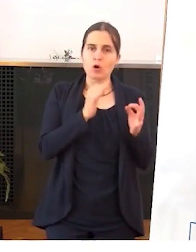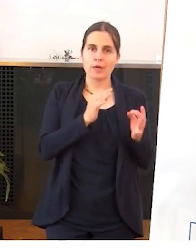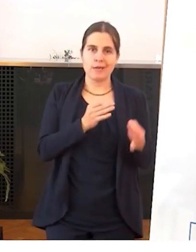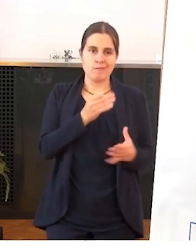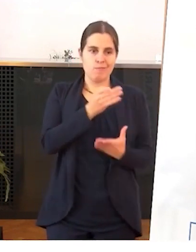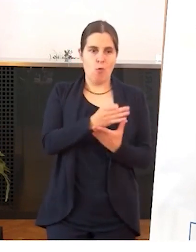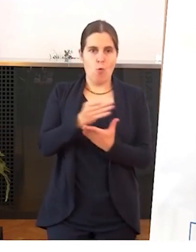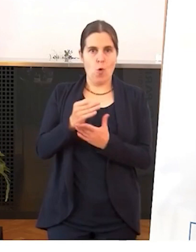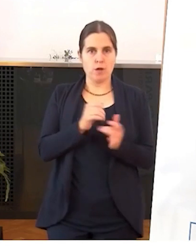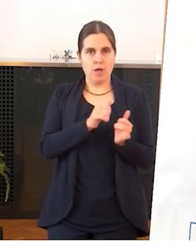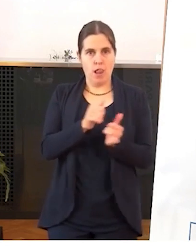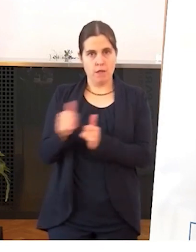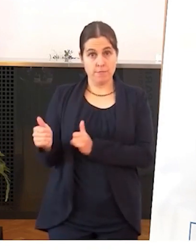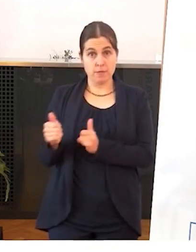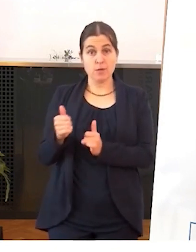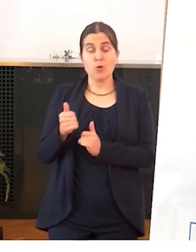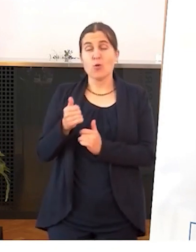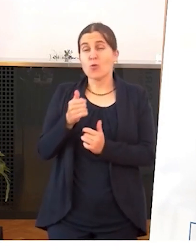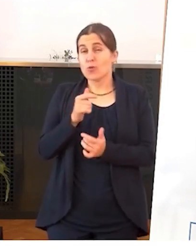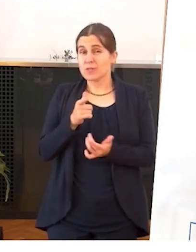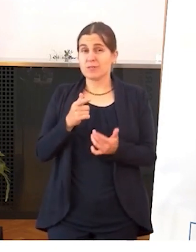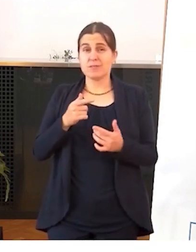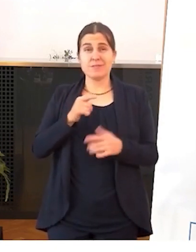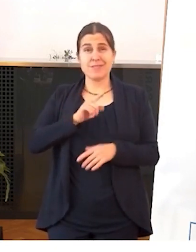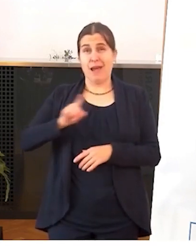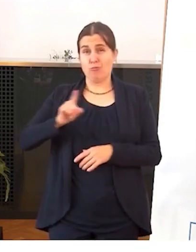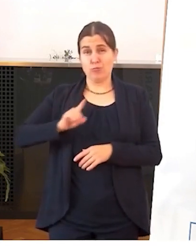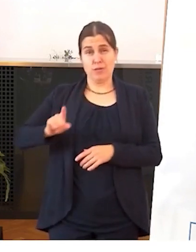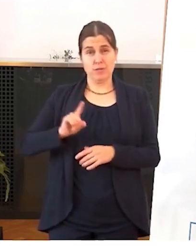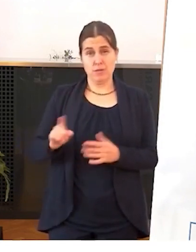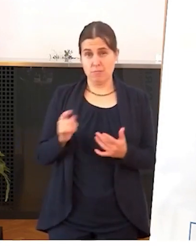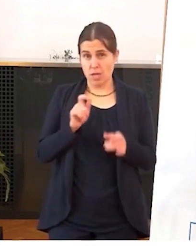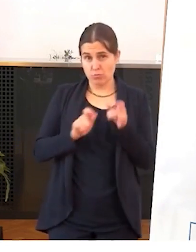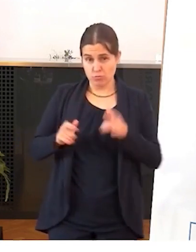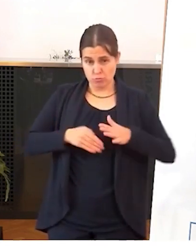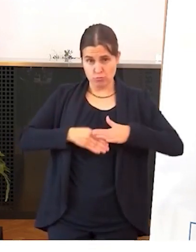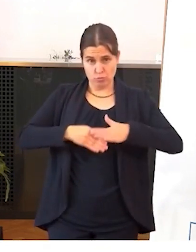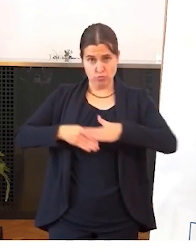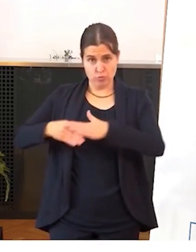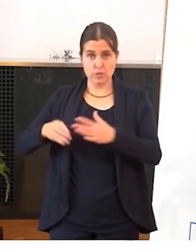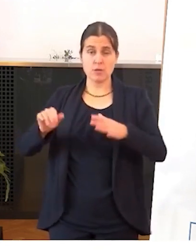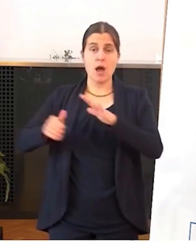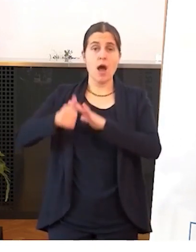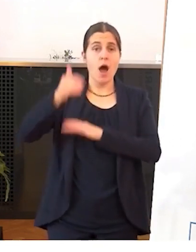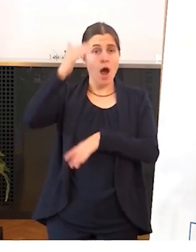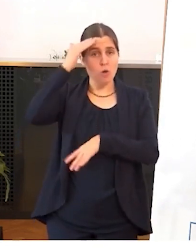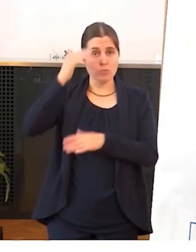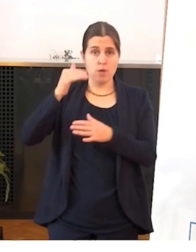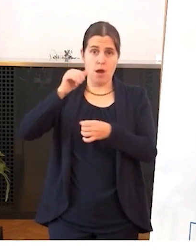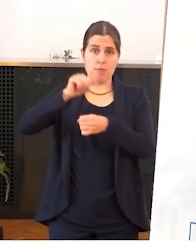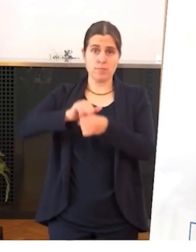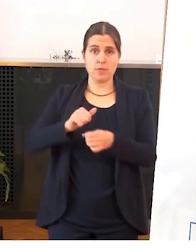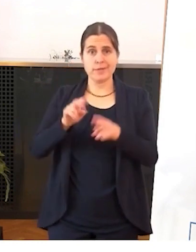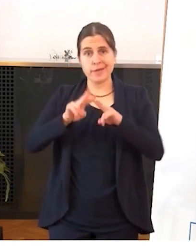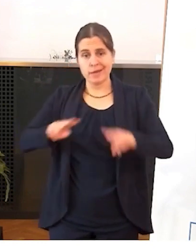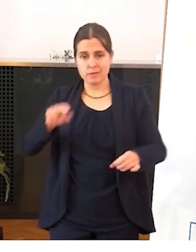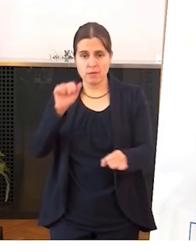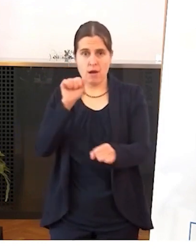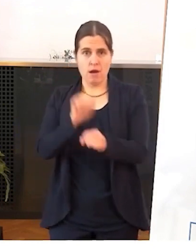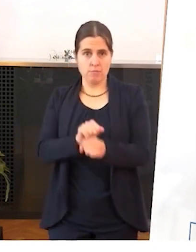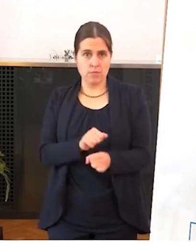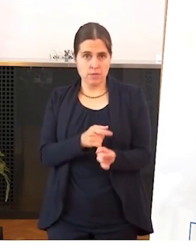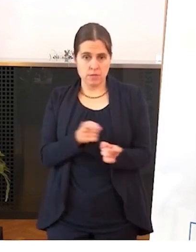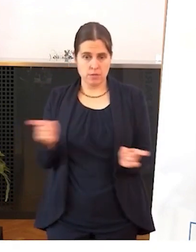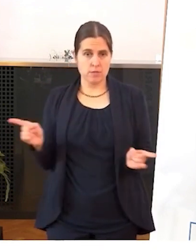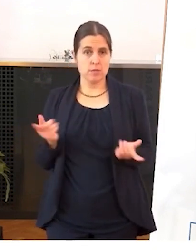Unterstützung von Tausenden von Menschen, hauptamtlich und ehrenamtlich. Und in dieser Breite ist der Paritätische